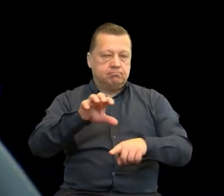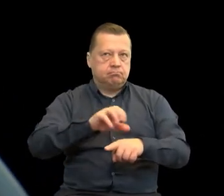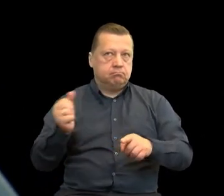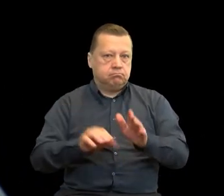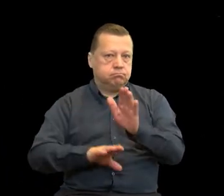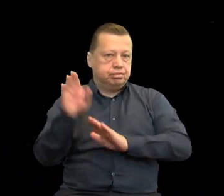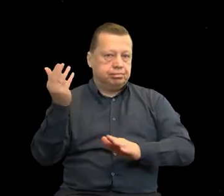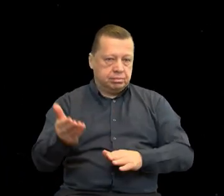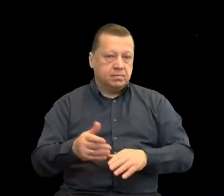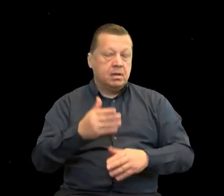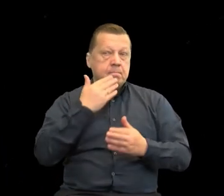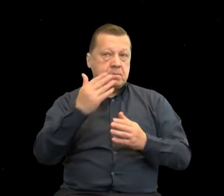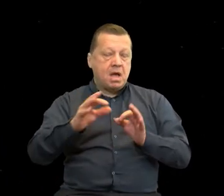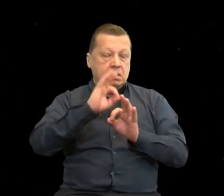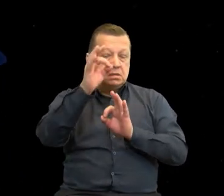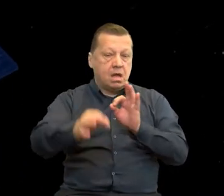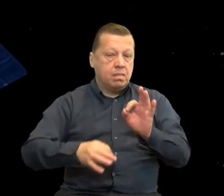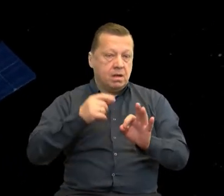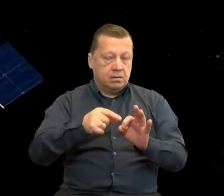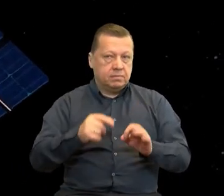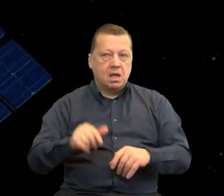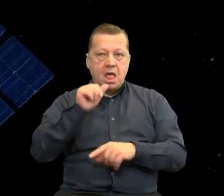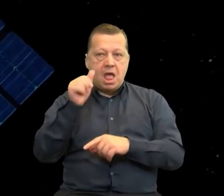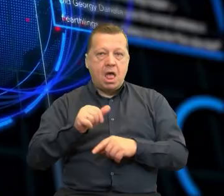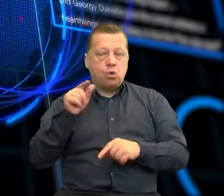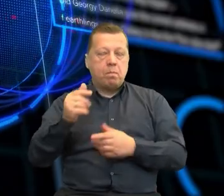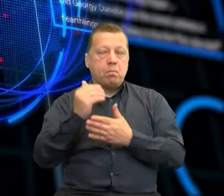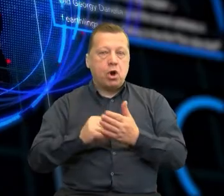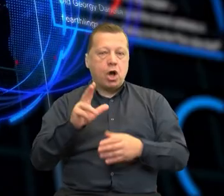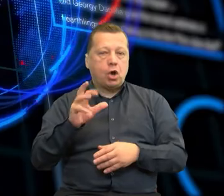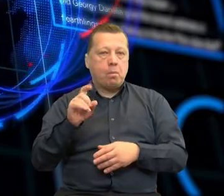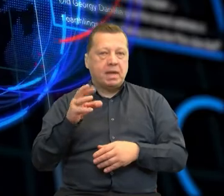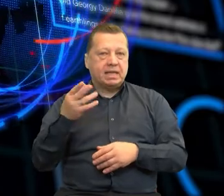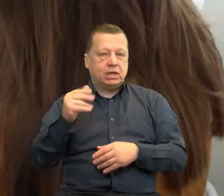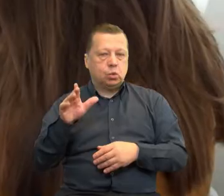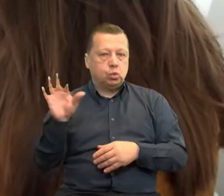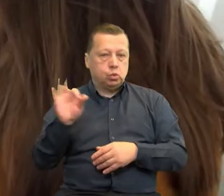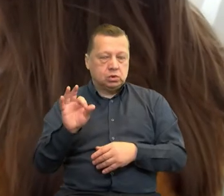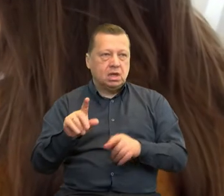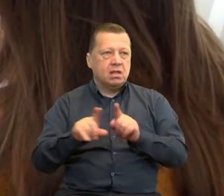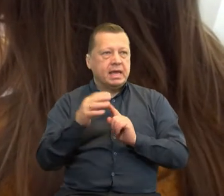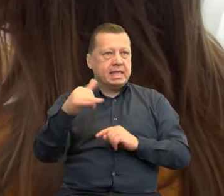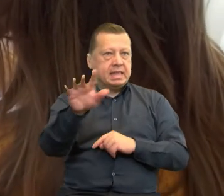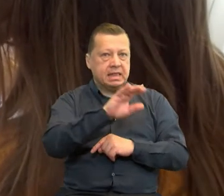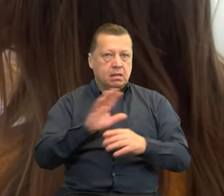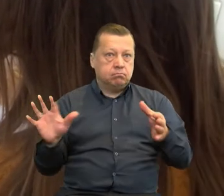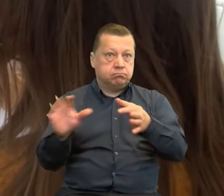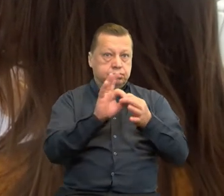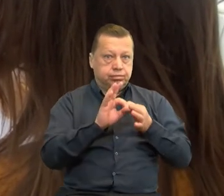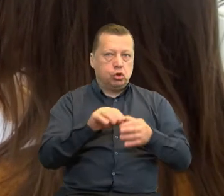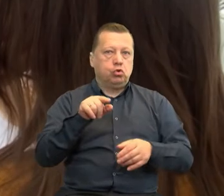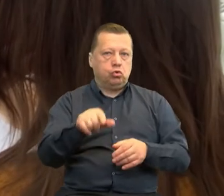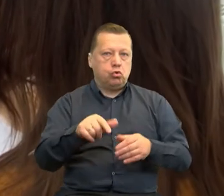dostępne między innymi w europejskim programie Copernicus w połączeniu z innymi źródłami tworzą niezwykłe, nowe